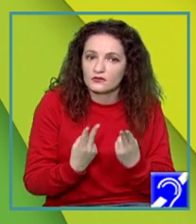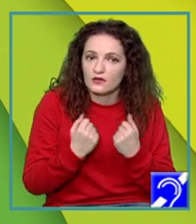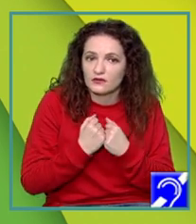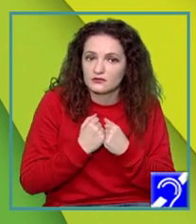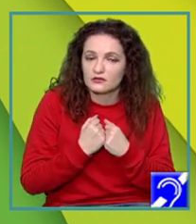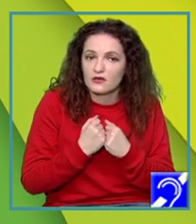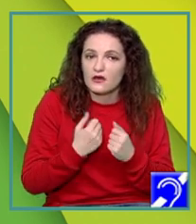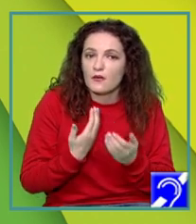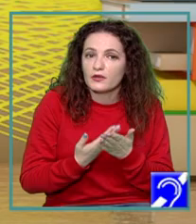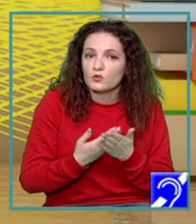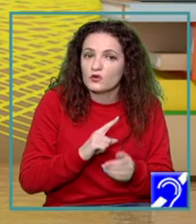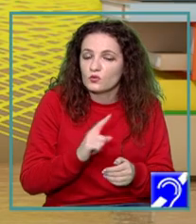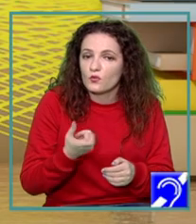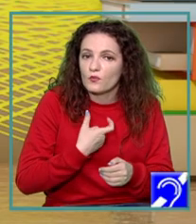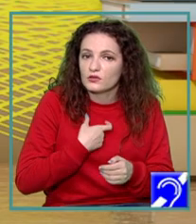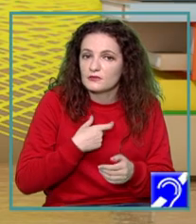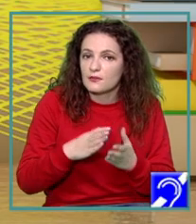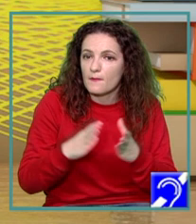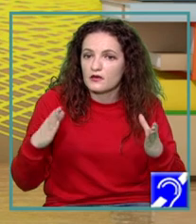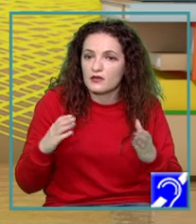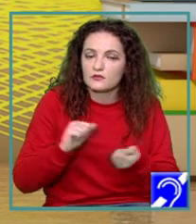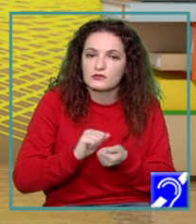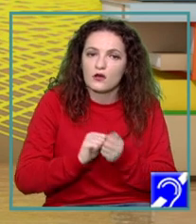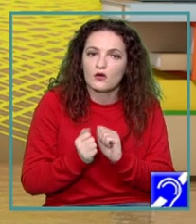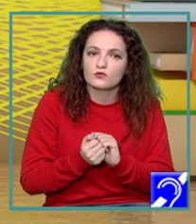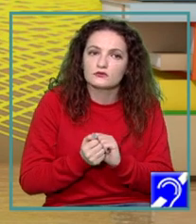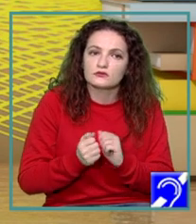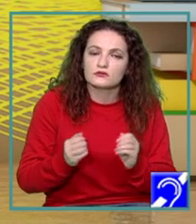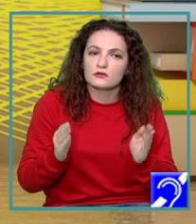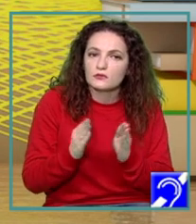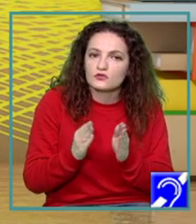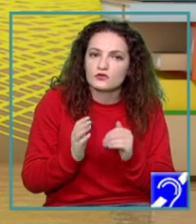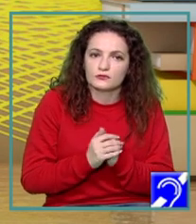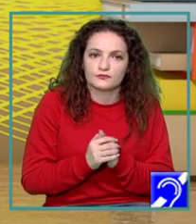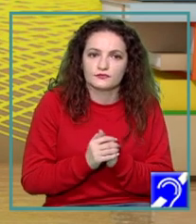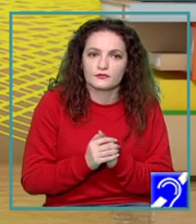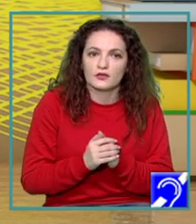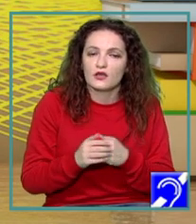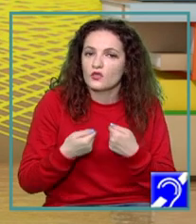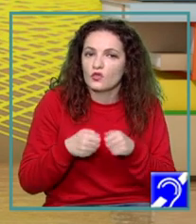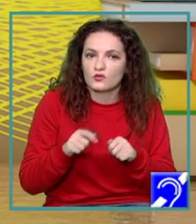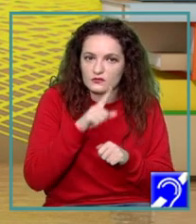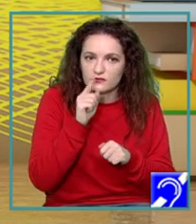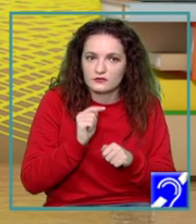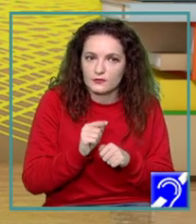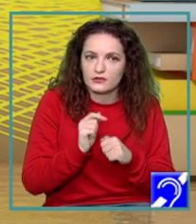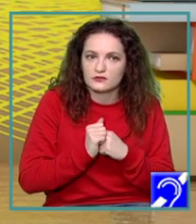nici micșora. Sigur că vă veți întreba și cu toți aveți această întrebare,